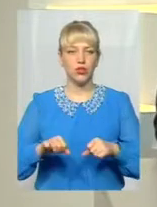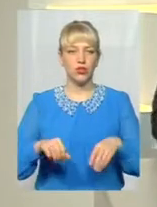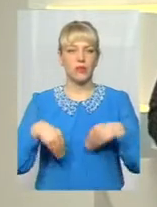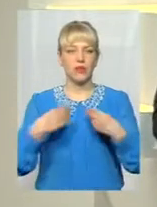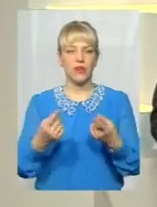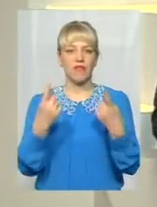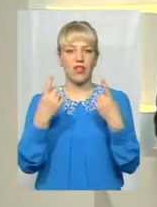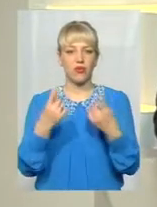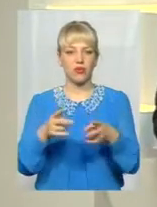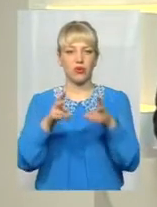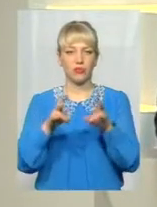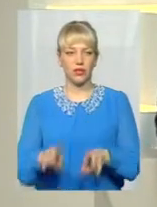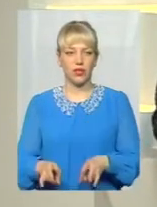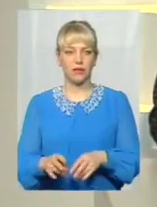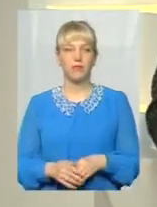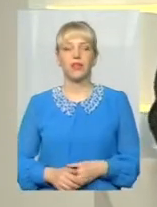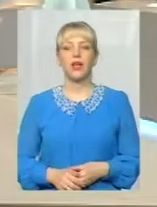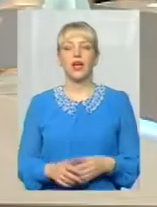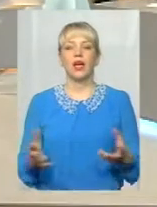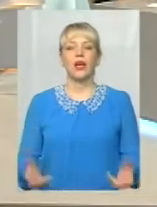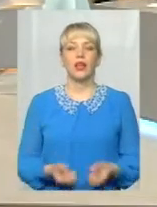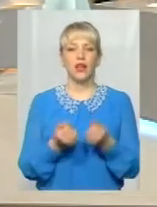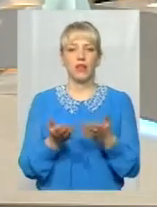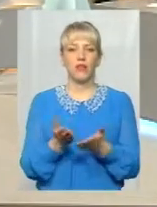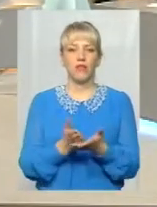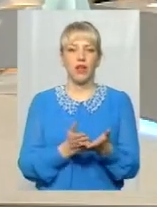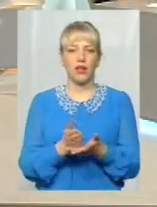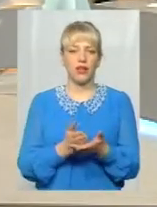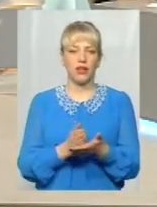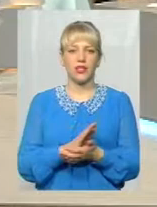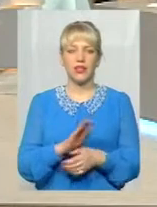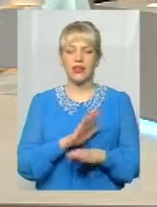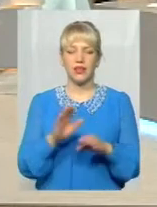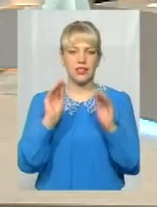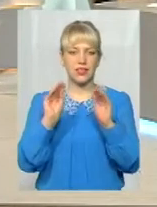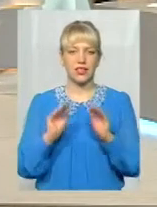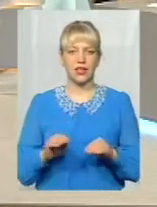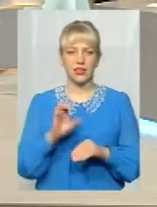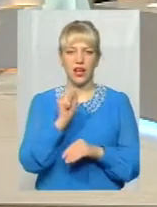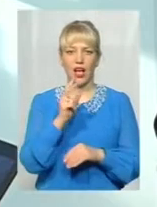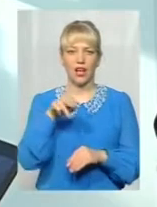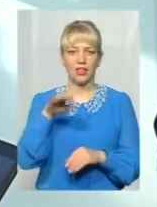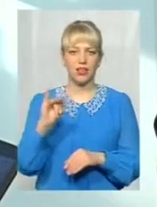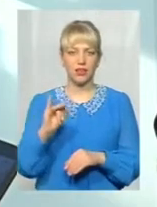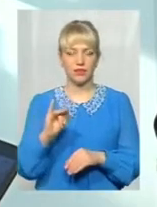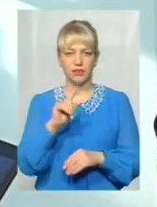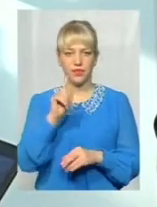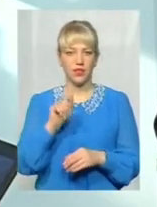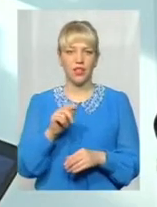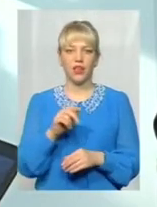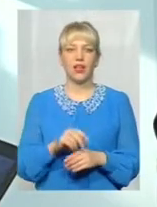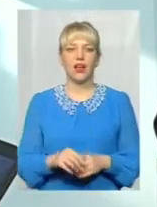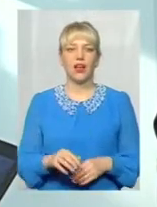збитків. Але от рятувальники, вони на місці не складають актів, так? звичайно. Пожежі сухої рослинності,